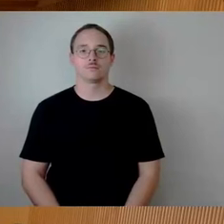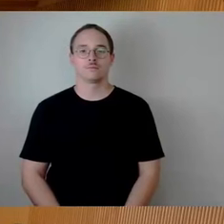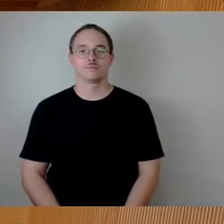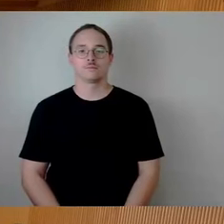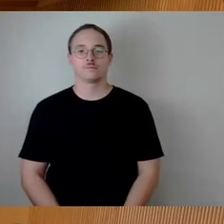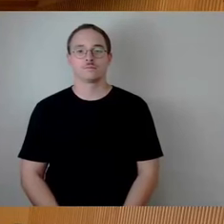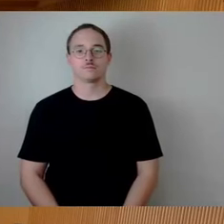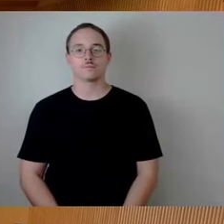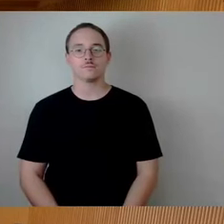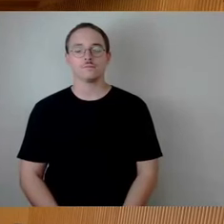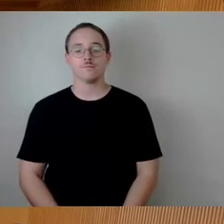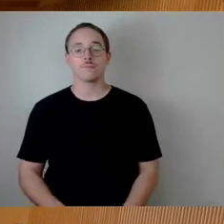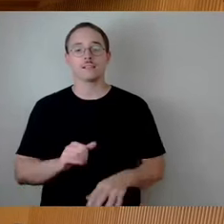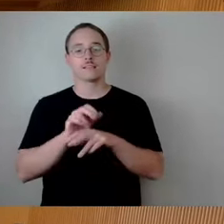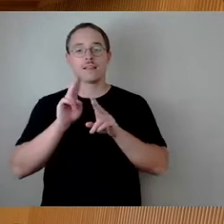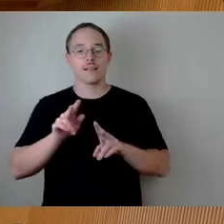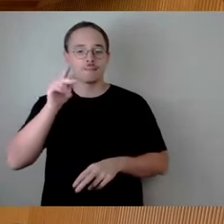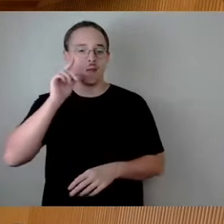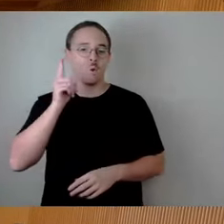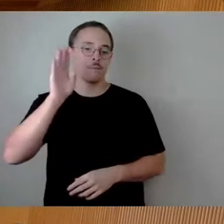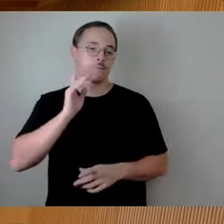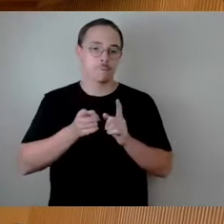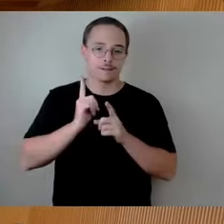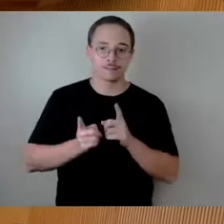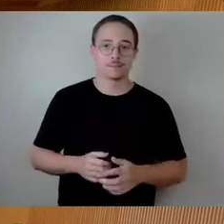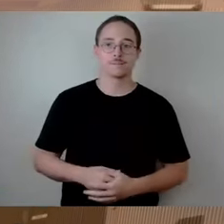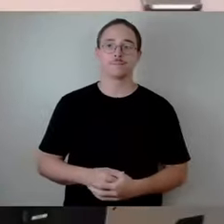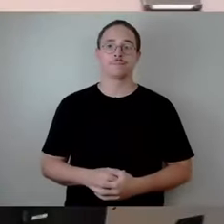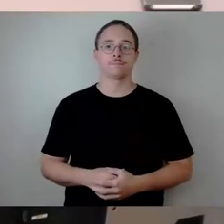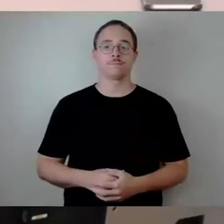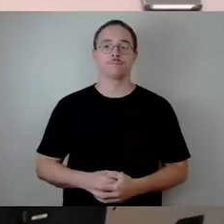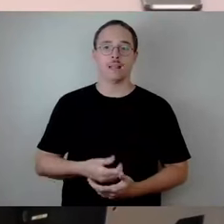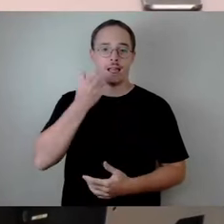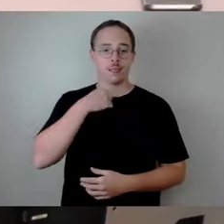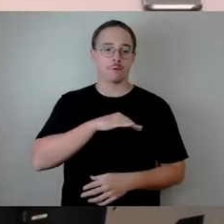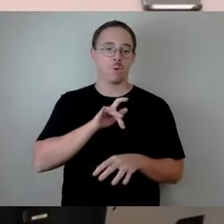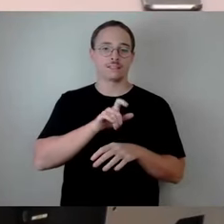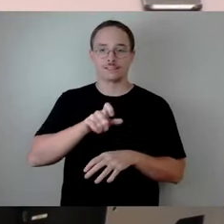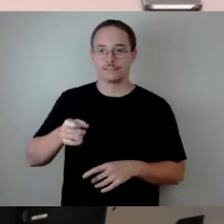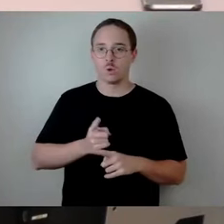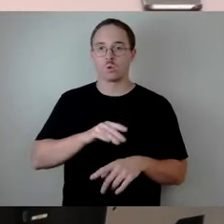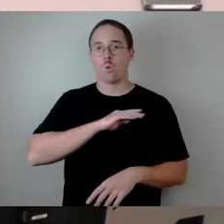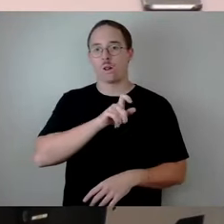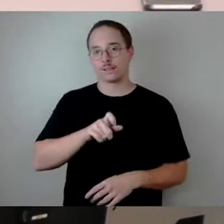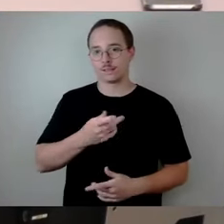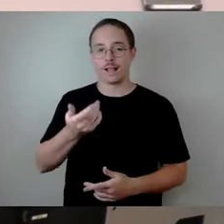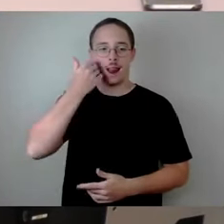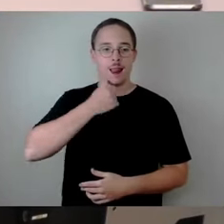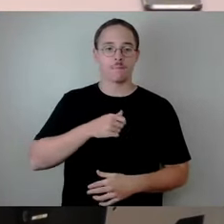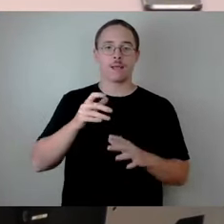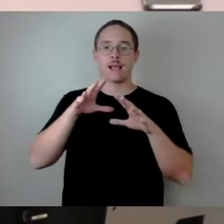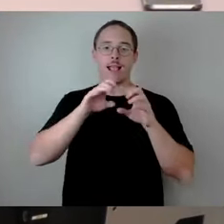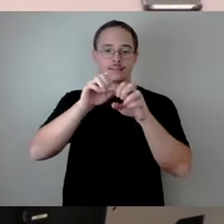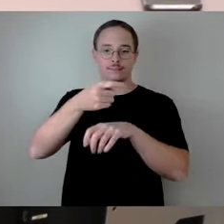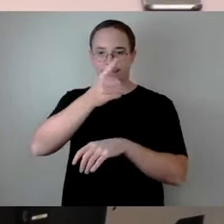Sehr geehrter Herr Oberbürgermeister, liebe Kolleginnen und Kollegen, liebe Gäste auf der